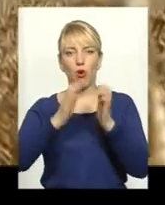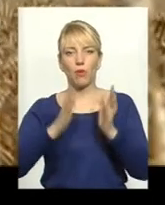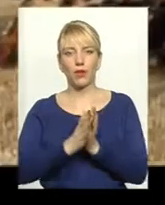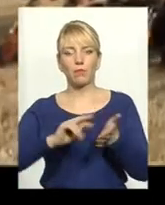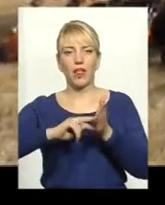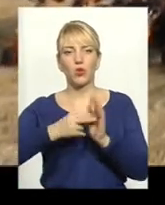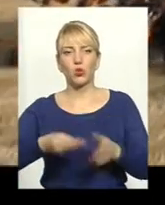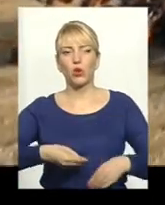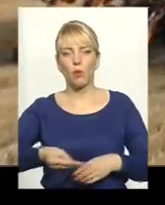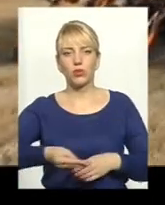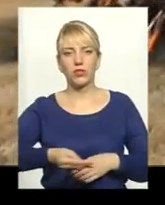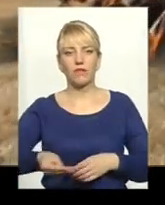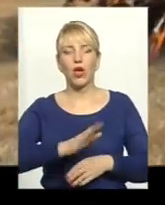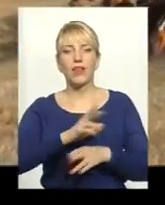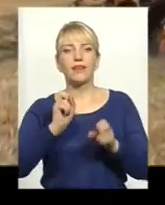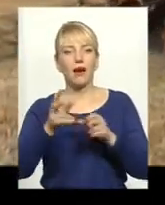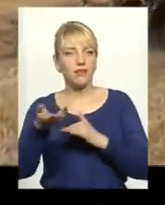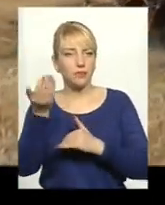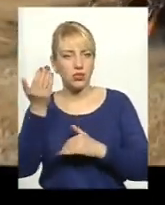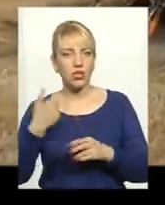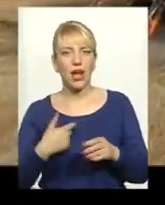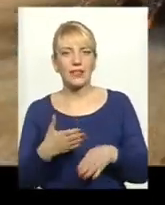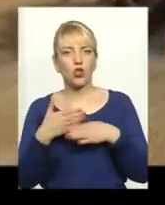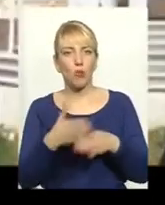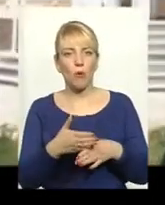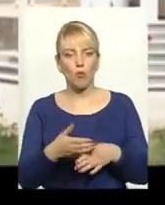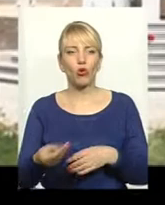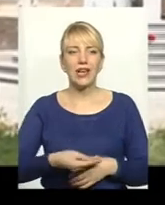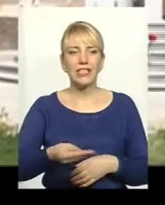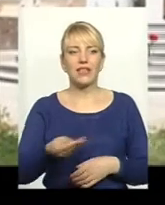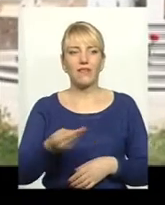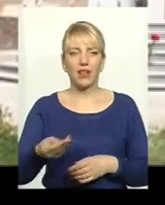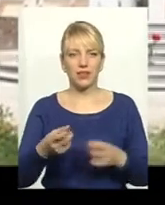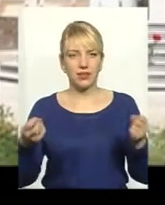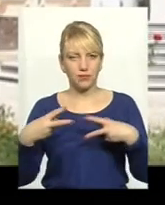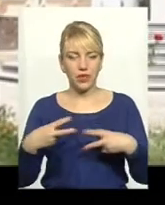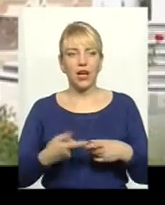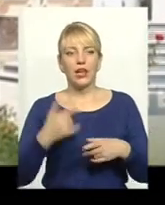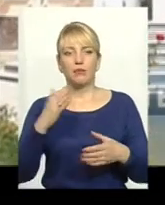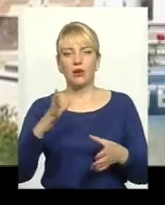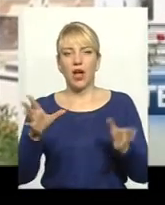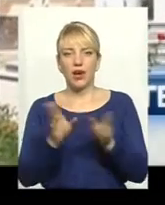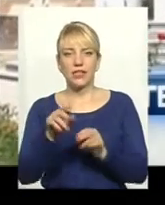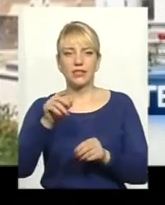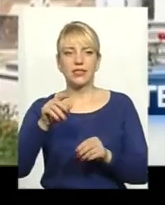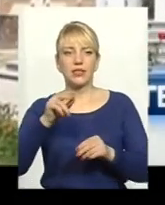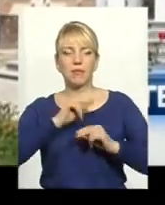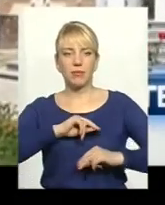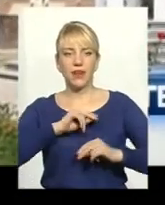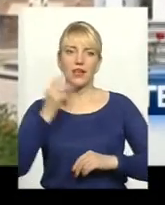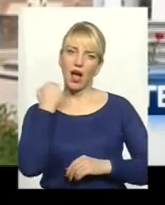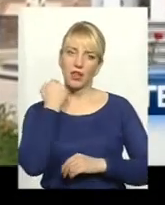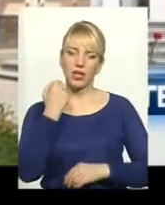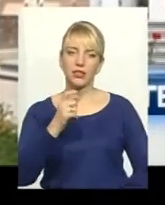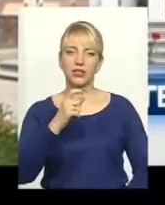висівну. І не як більшість, а за допомогою сівалки Мзурі. Ми ведемо зараз гарну співпрацю з англійською компанією